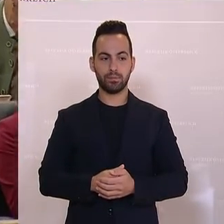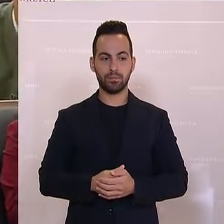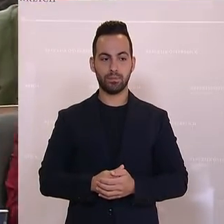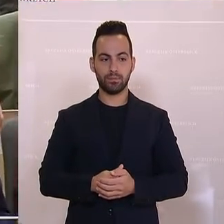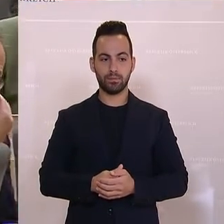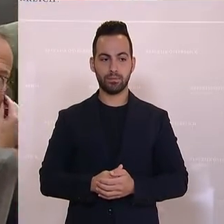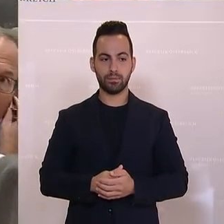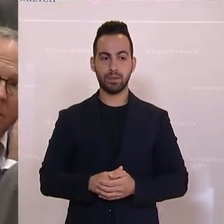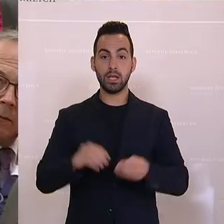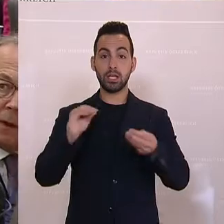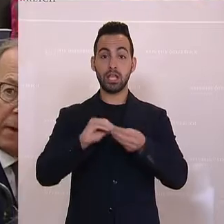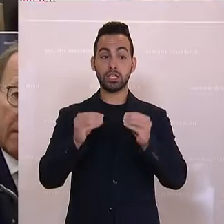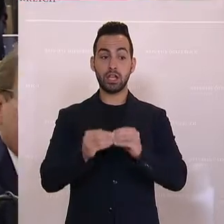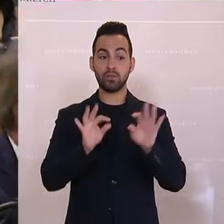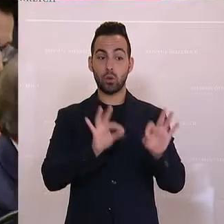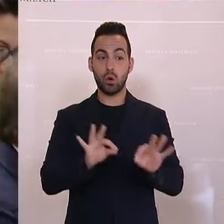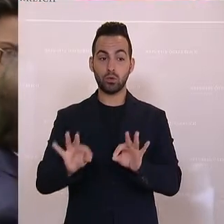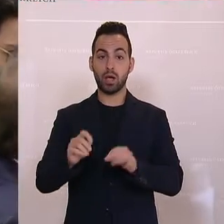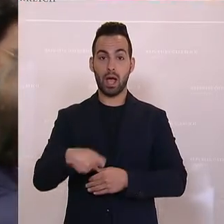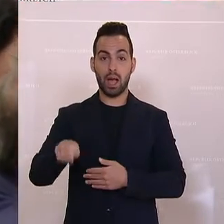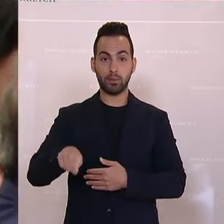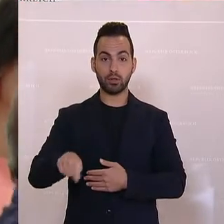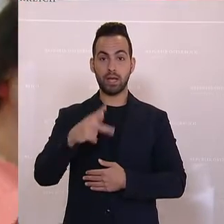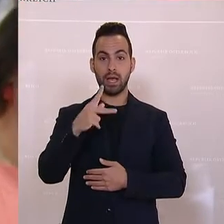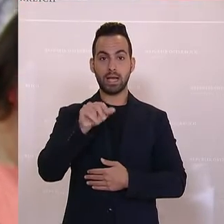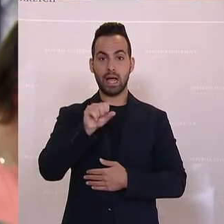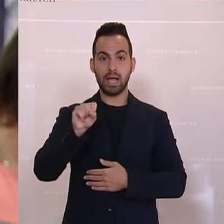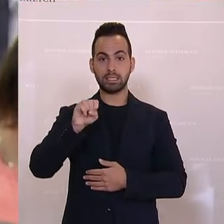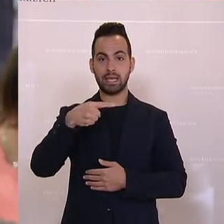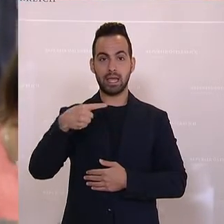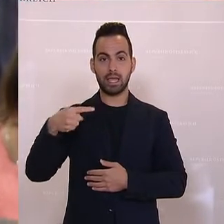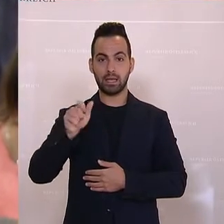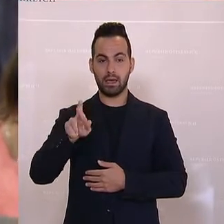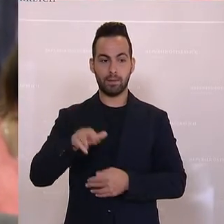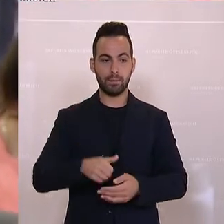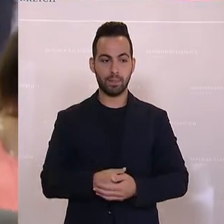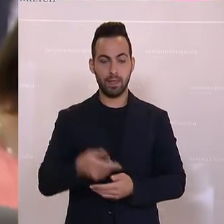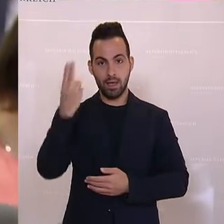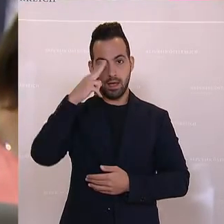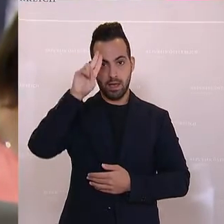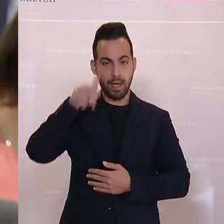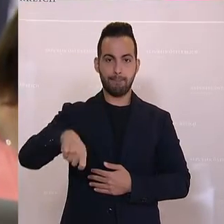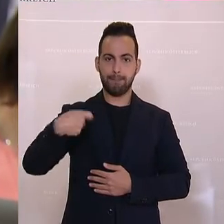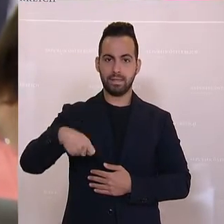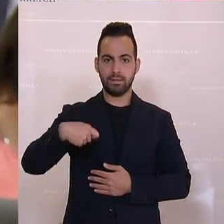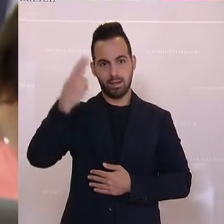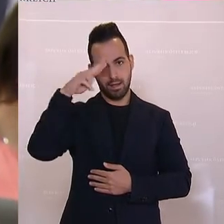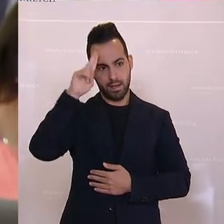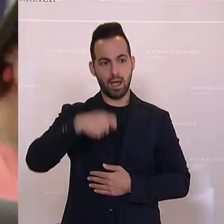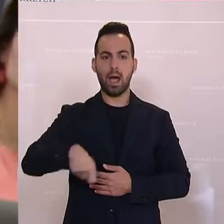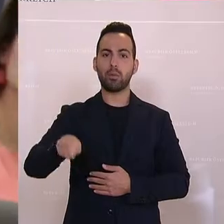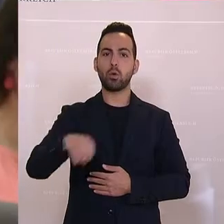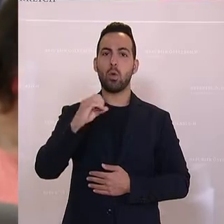Axel Kassecker von den Freiheitlichen meldet sich jetzt auch mit einer... Ja, Präsident, Herr Abgeordneter,